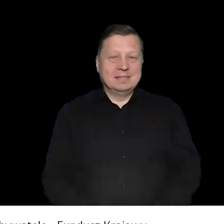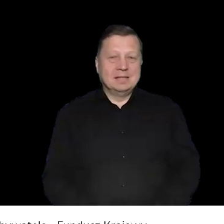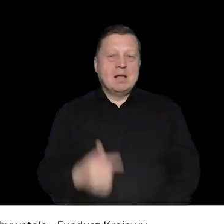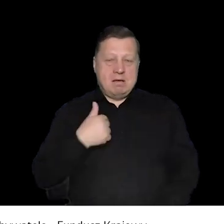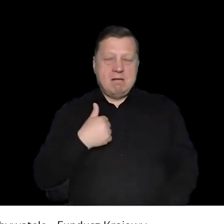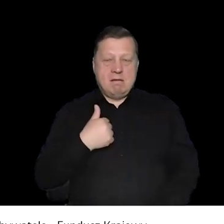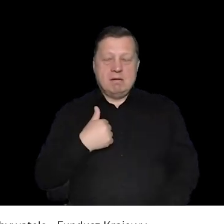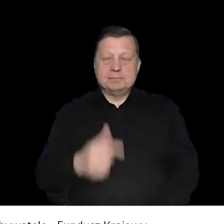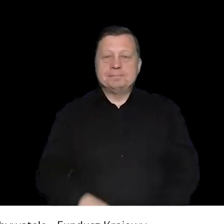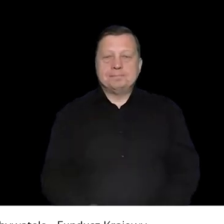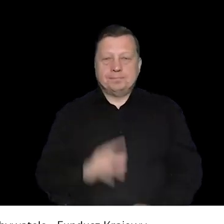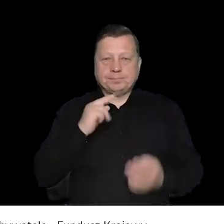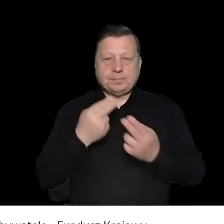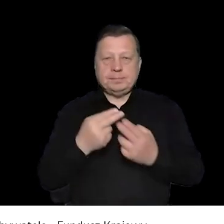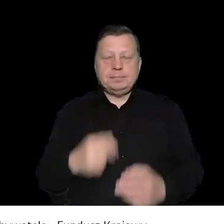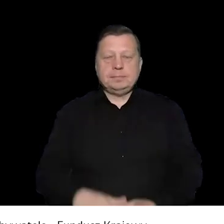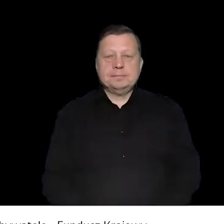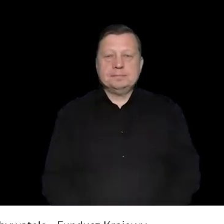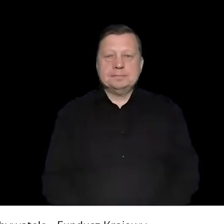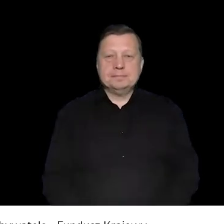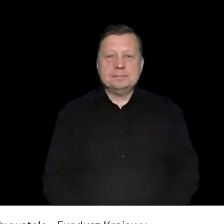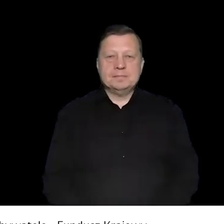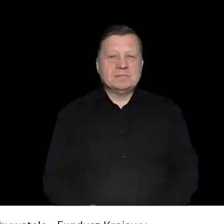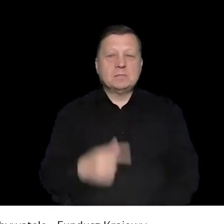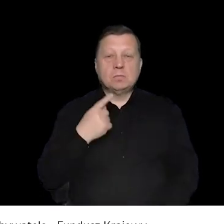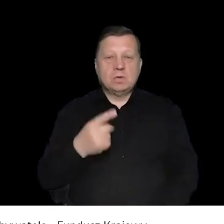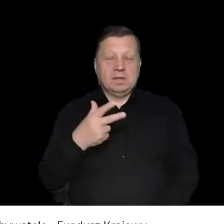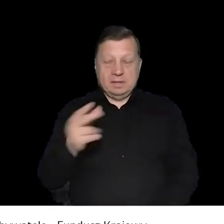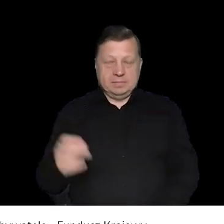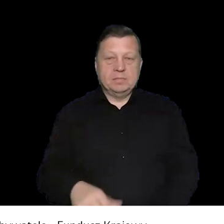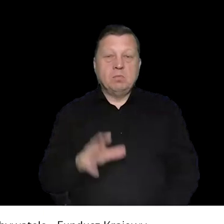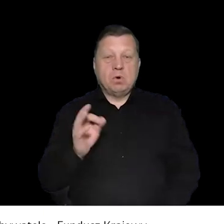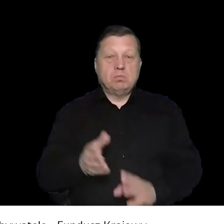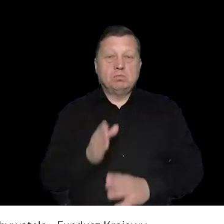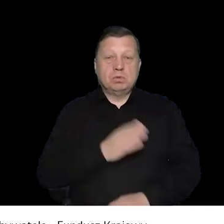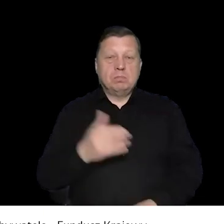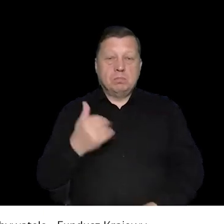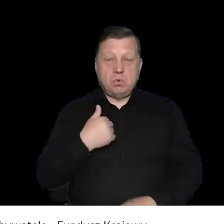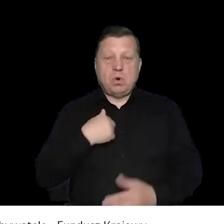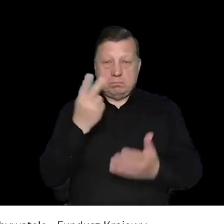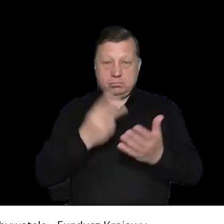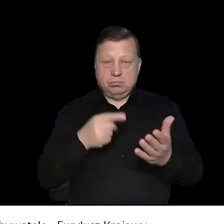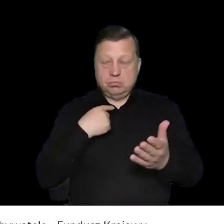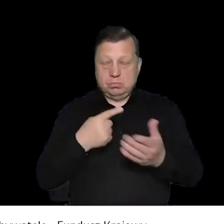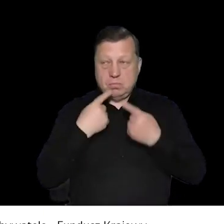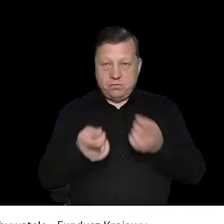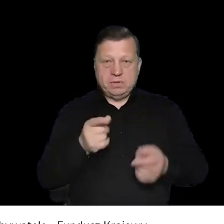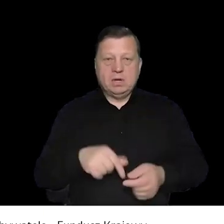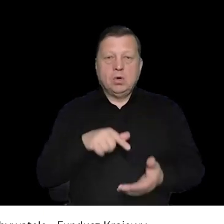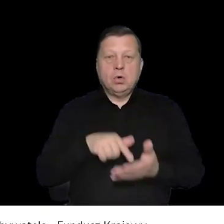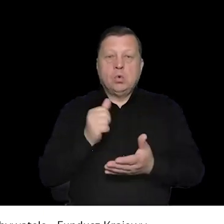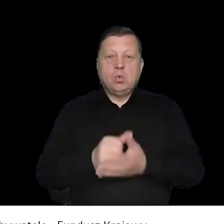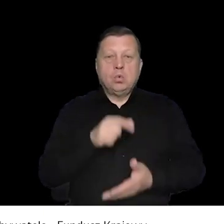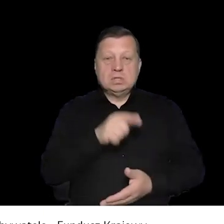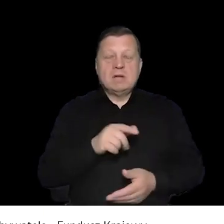Tutaj będziemy mieć czasami bardzo podchwykliwe i bardzo trudne pytania. To może ja odpowiem, jeżeli mogę.